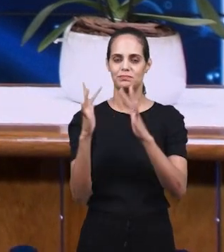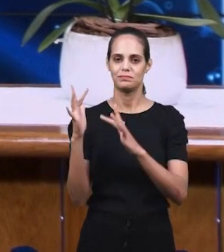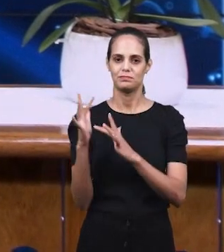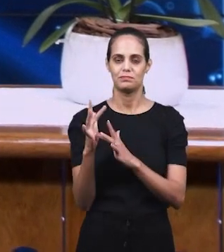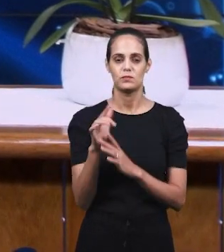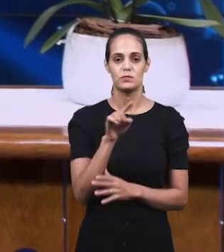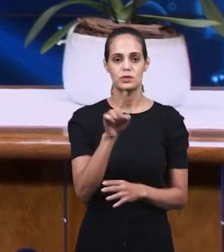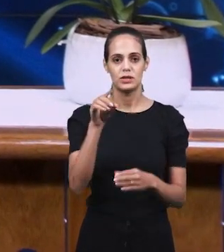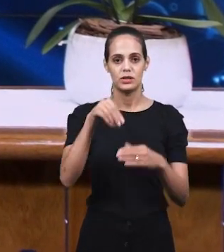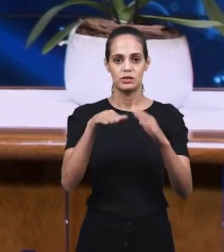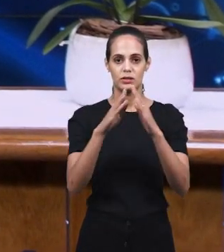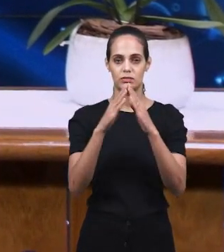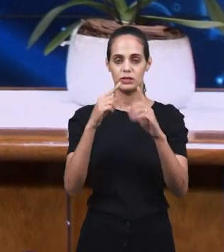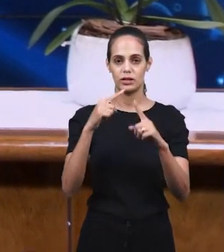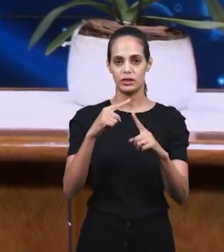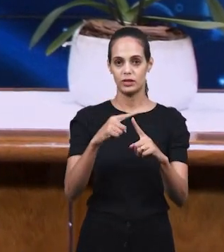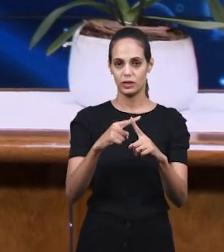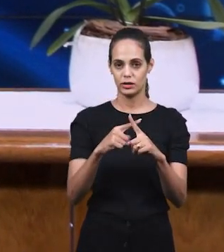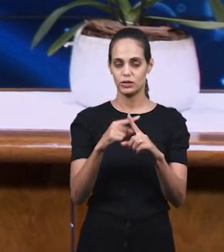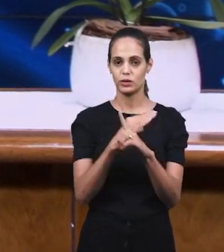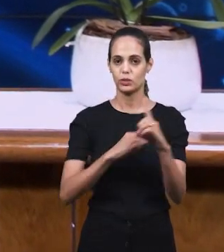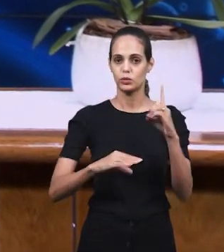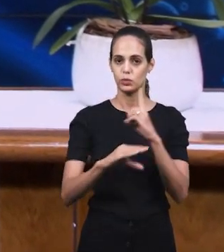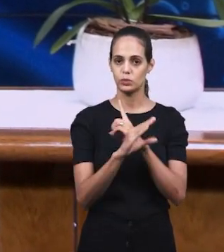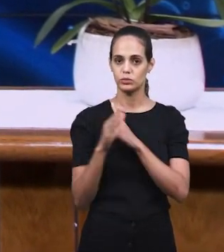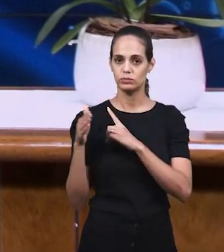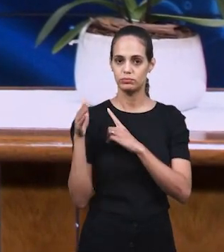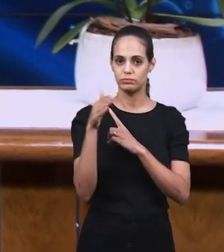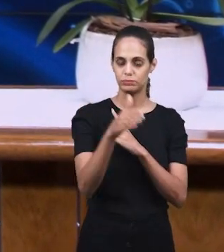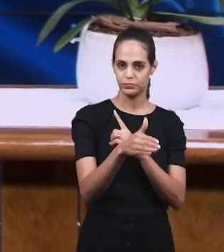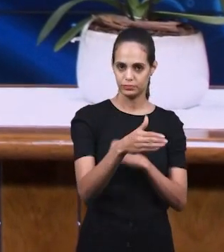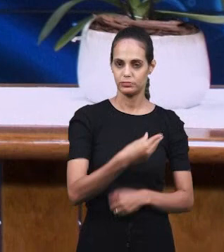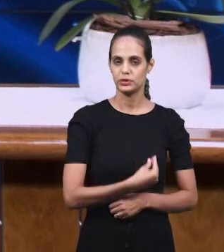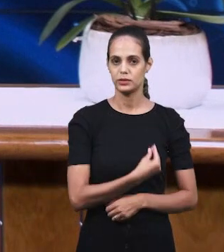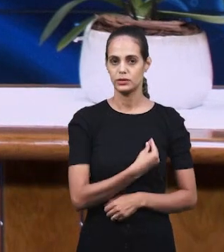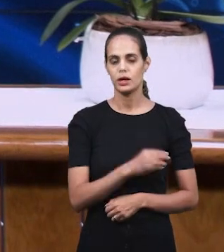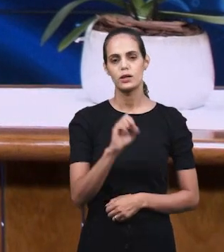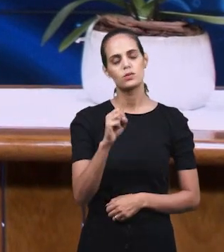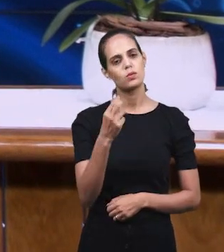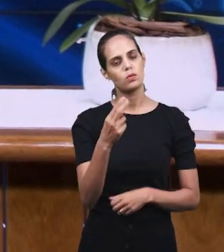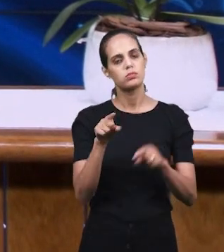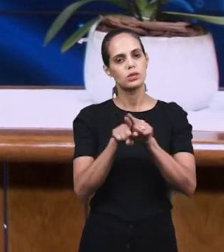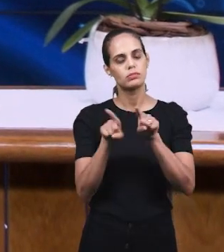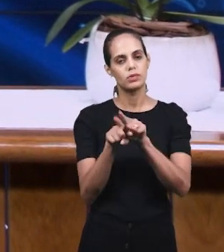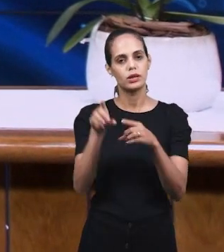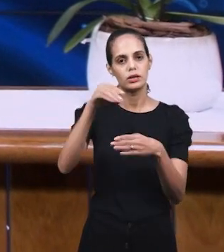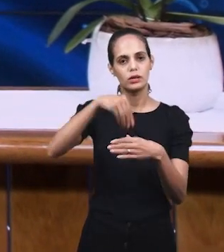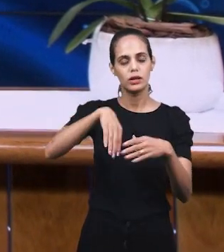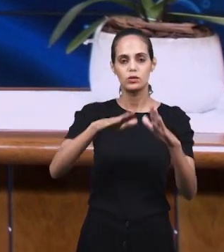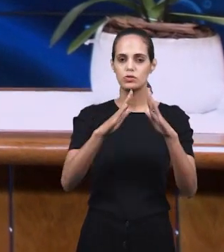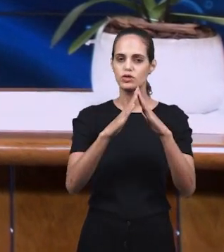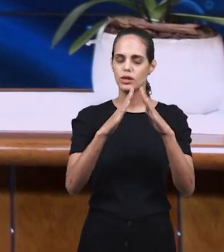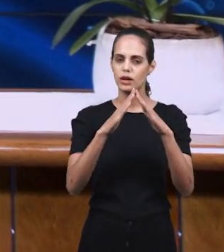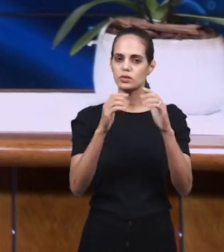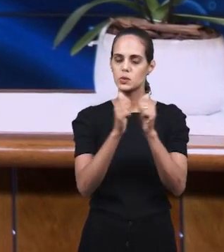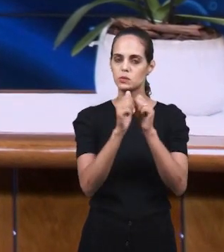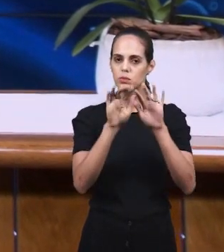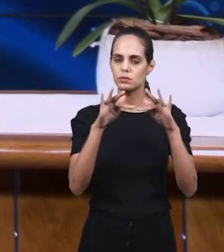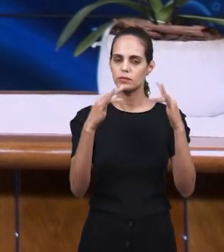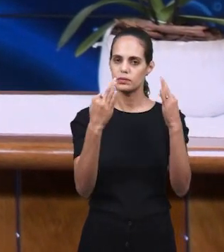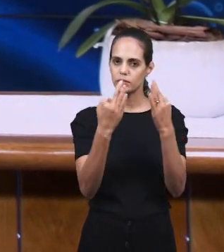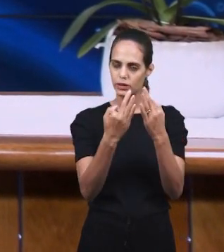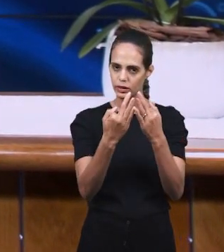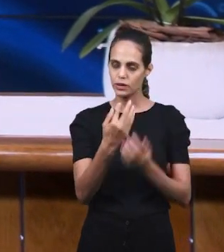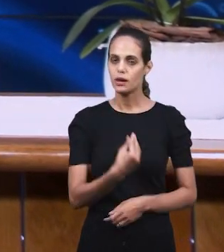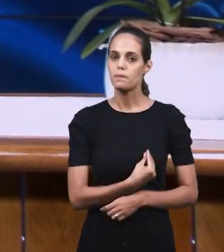Наши сестры находятся в своих церквях. И также тех, кто в этот момент находится по домам, участвуя в